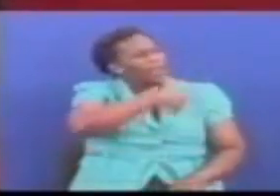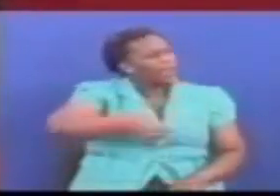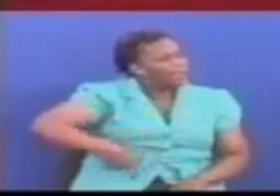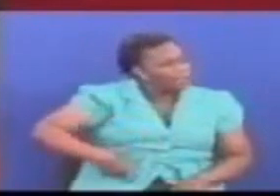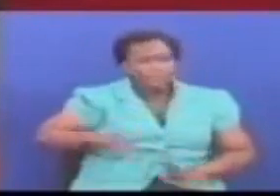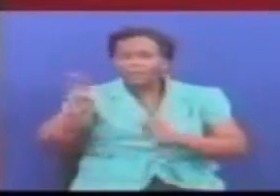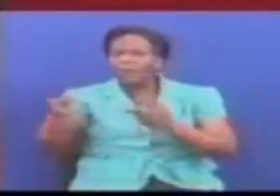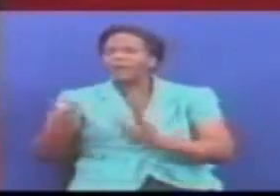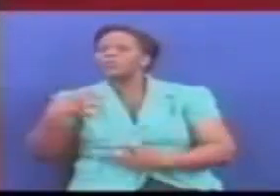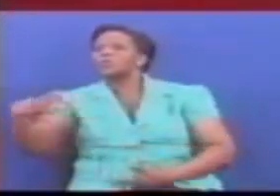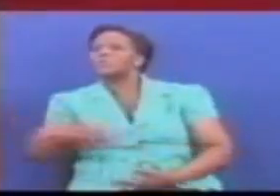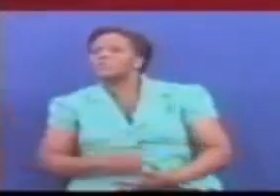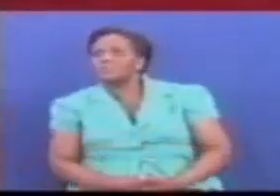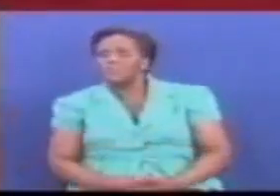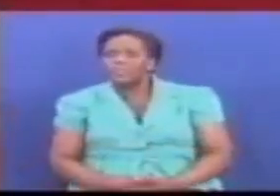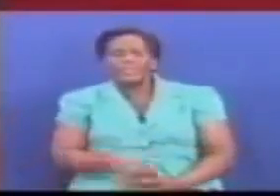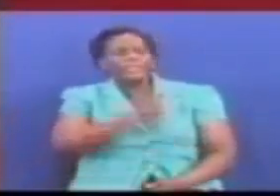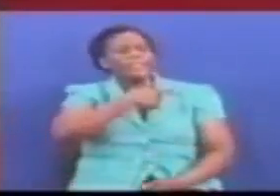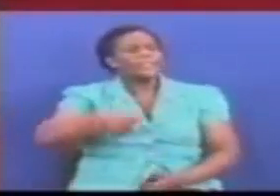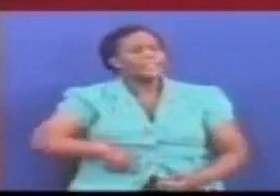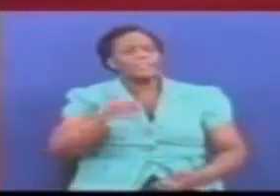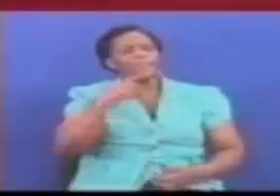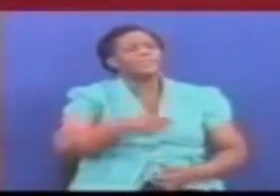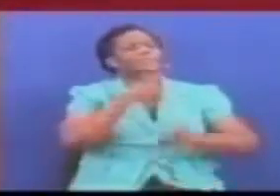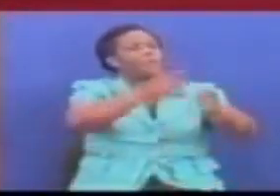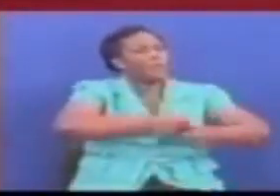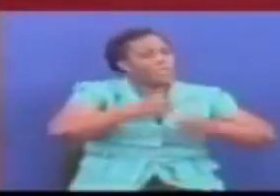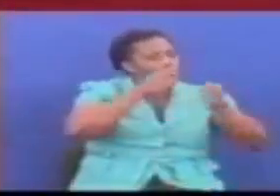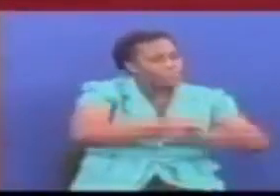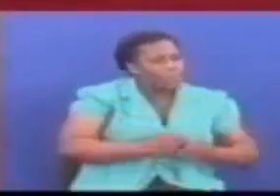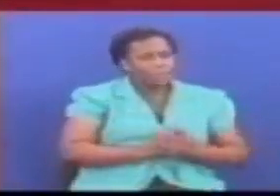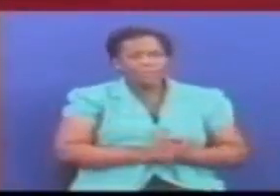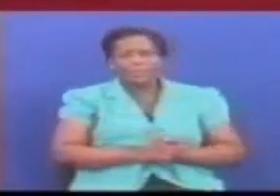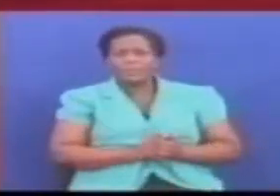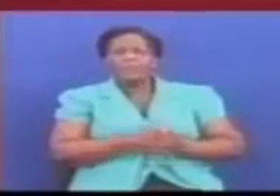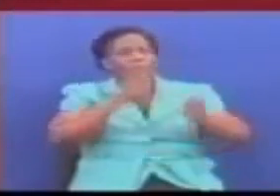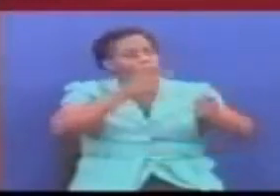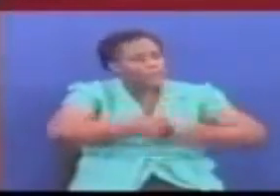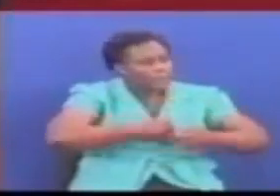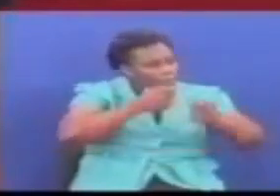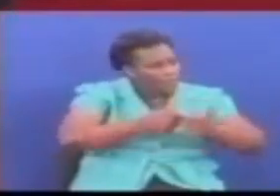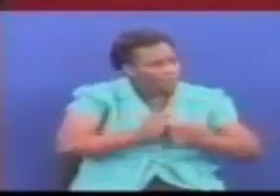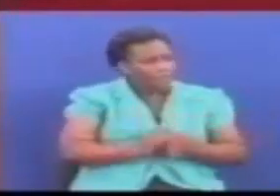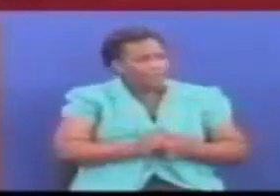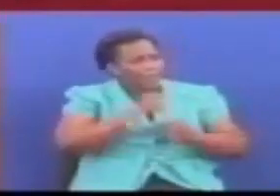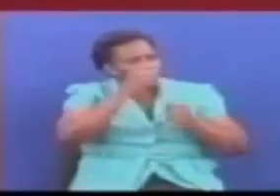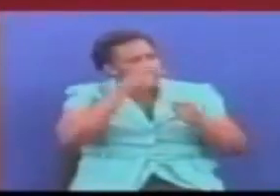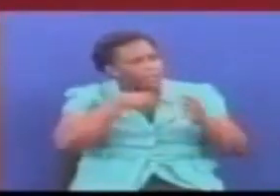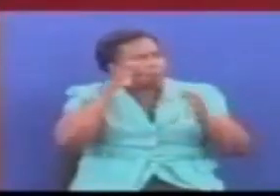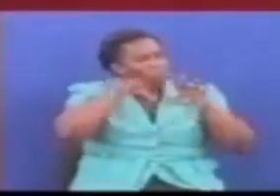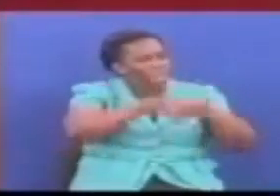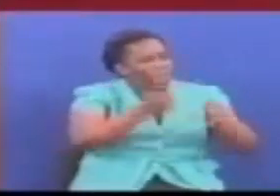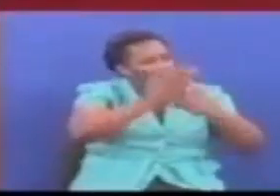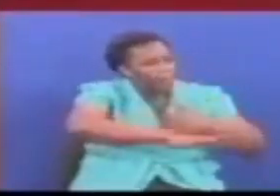wanainchi kwa amba walime Waingie kwenye mabonde Paka mbuwa itapapo watoa Na hii